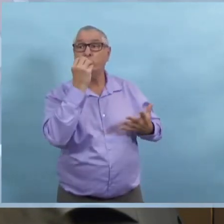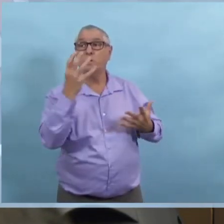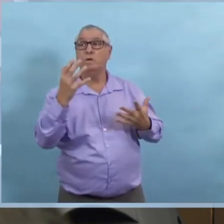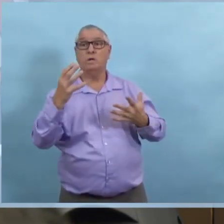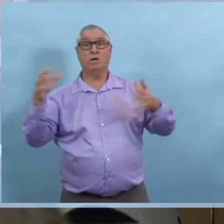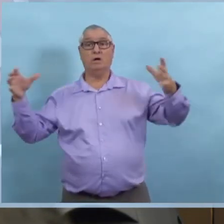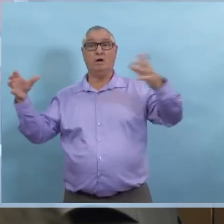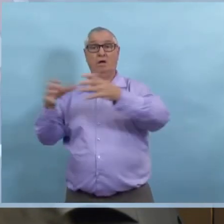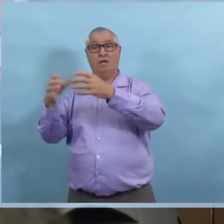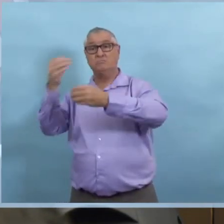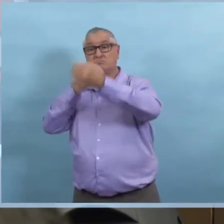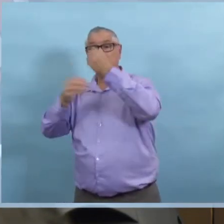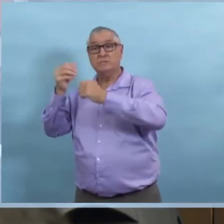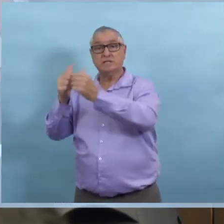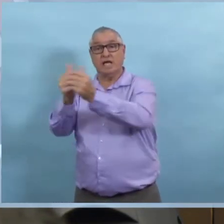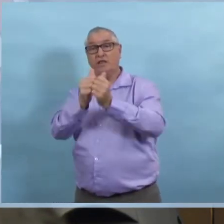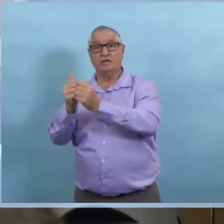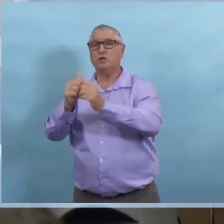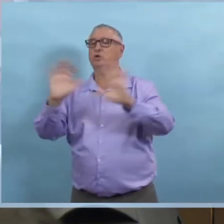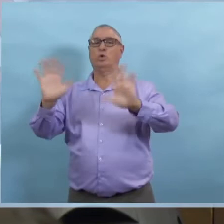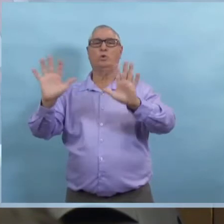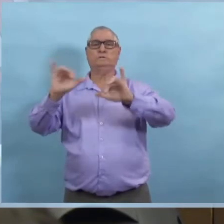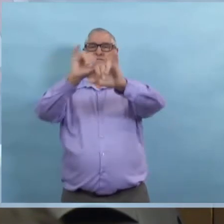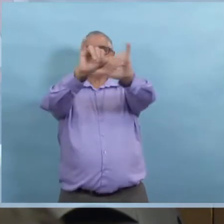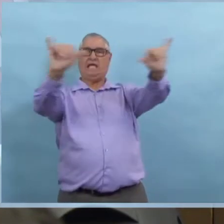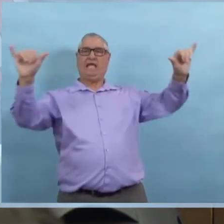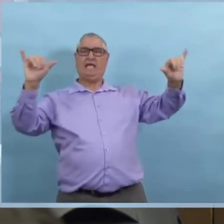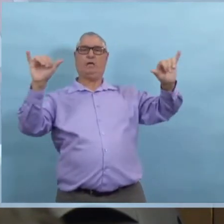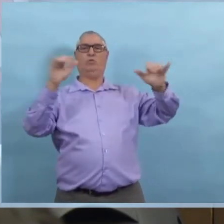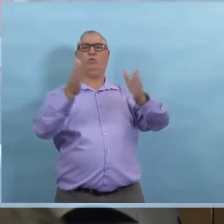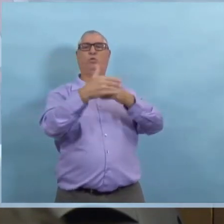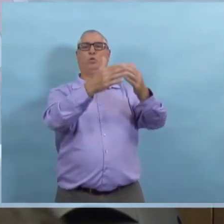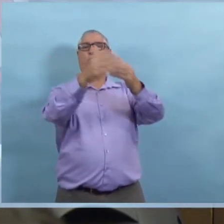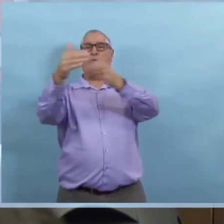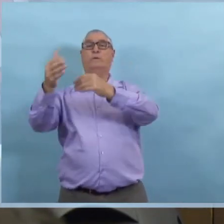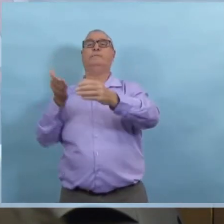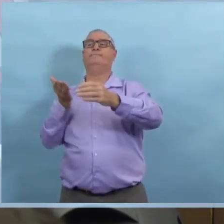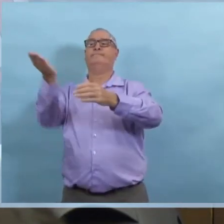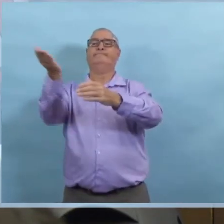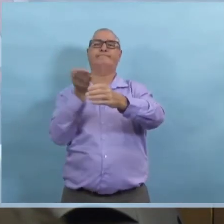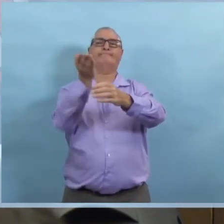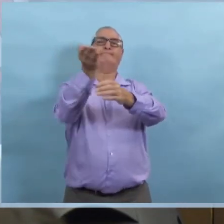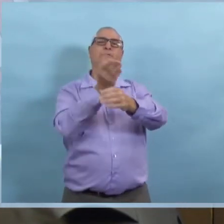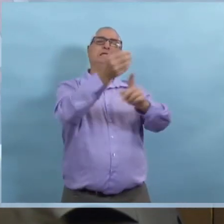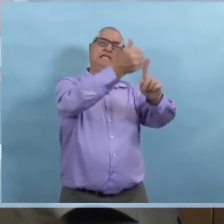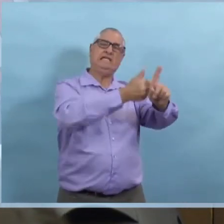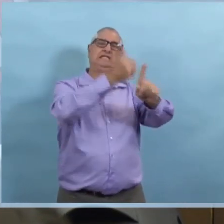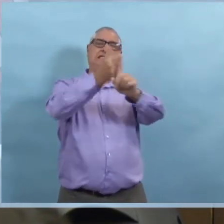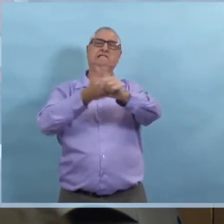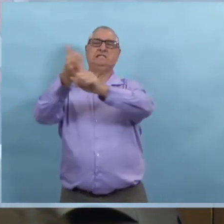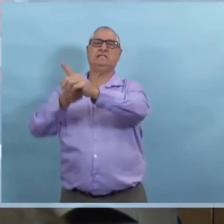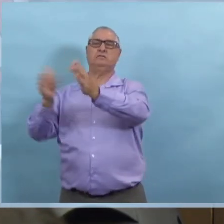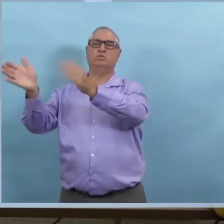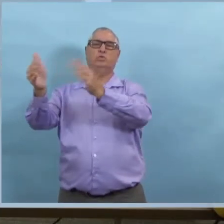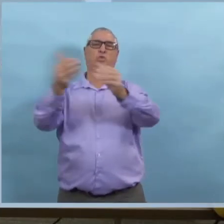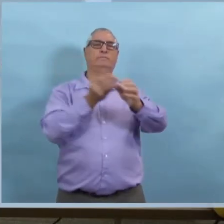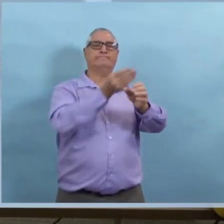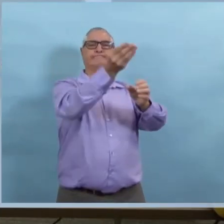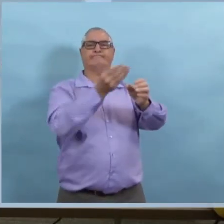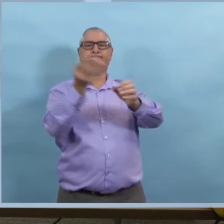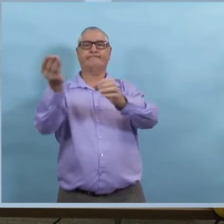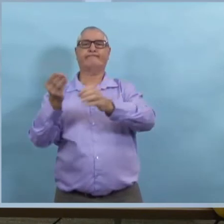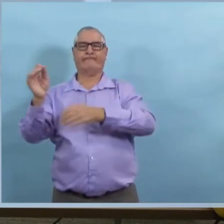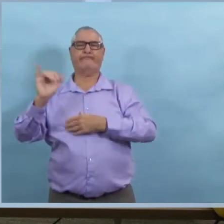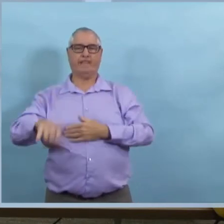des repas, etc. Une très bonne communication qui se passe avec les familles, les médecins. Il y a toutes sortes d'appels